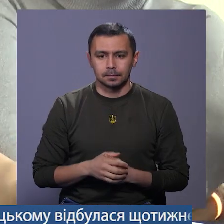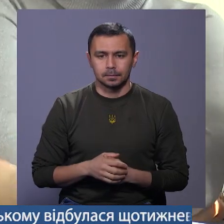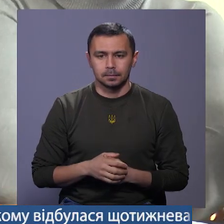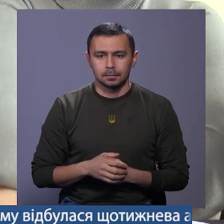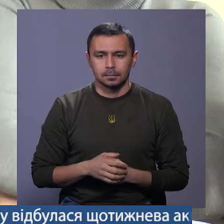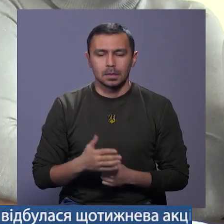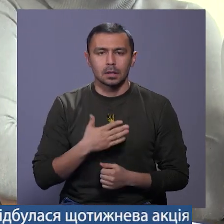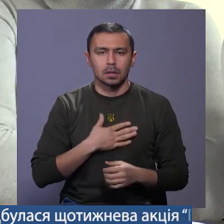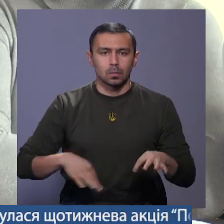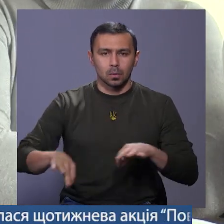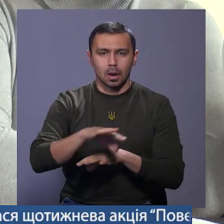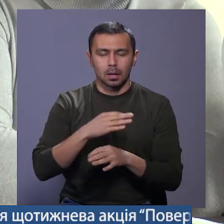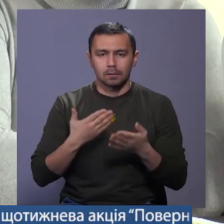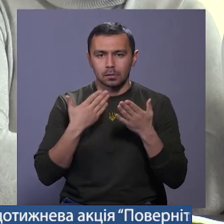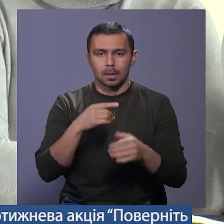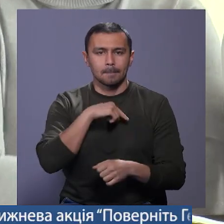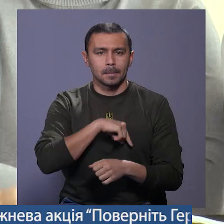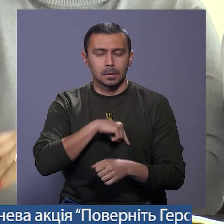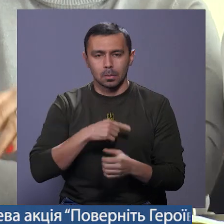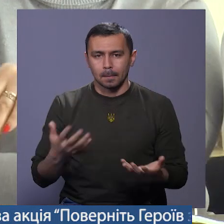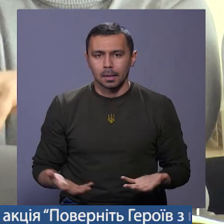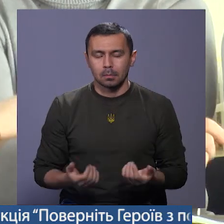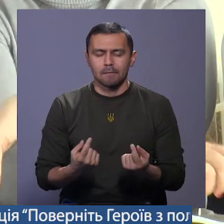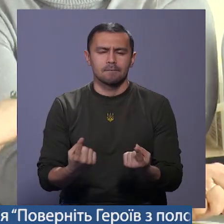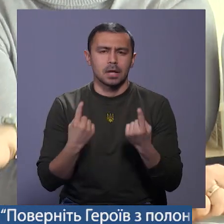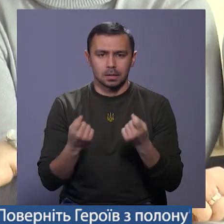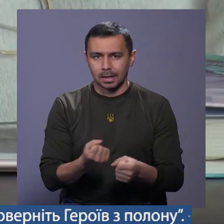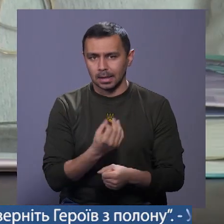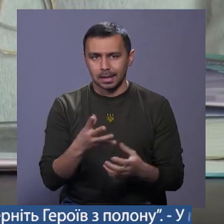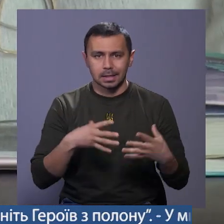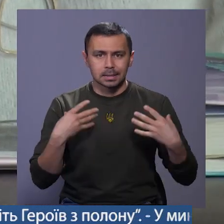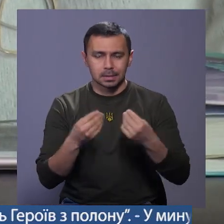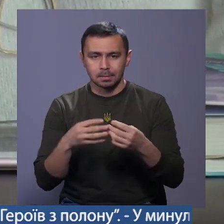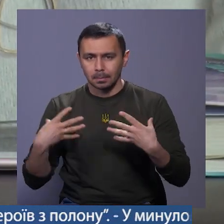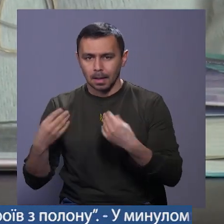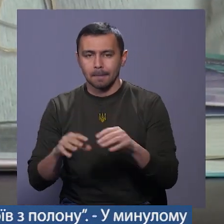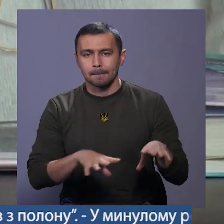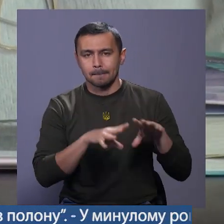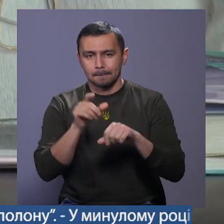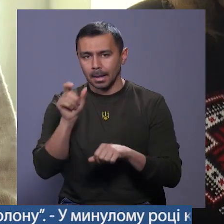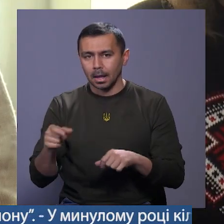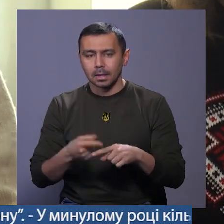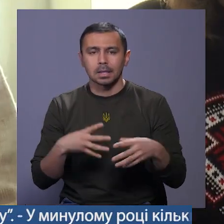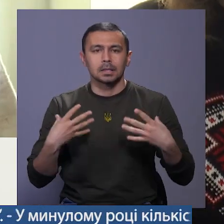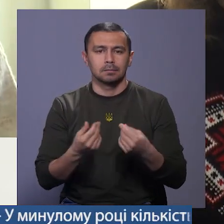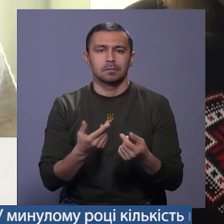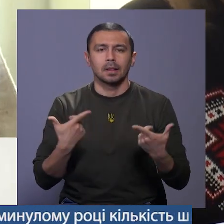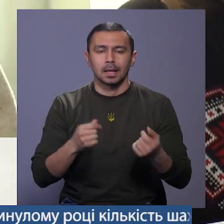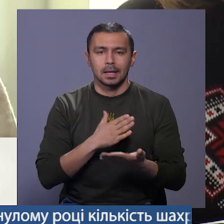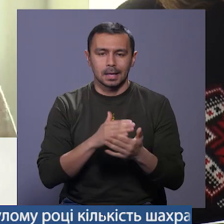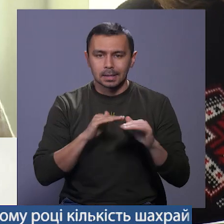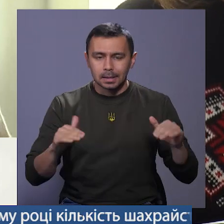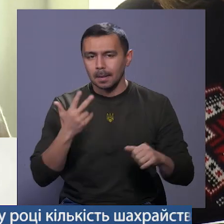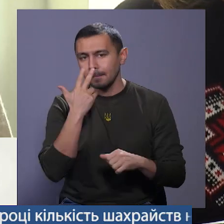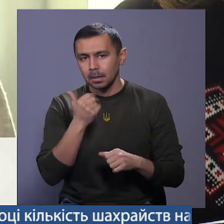Наш проєкт звернулася за психологічною підтримкою величезна кількість сімей, сімей переселенців. Це сім'ї, яких і діти, в яких і